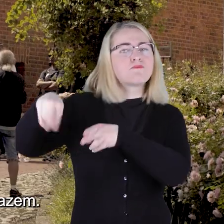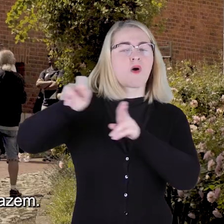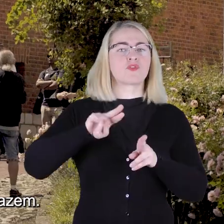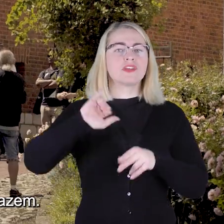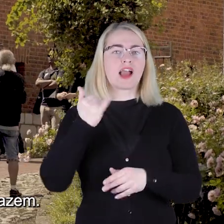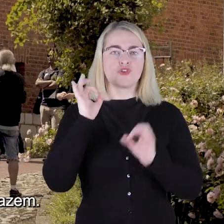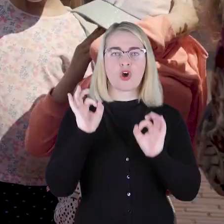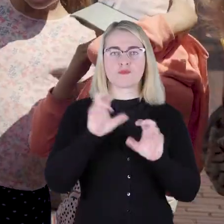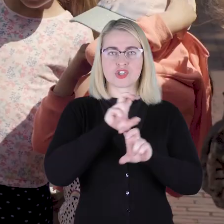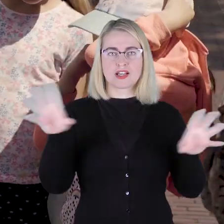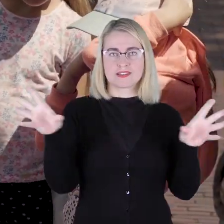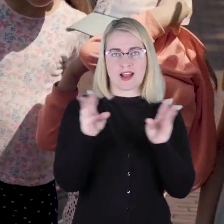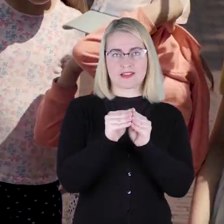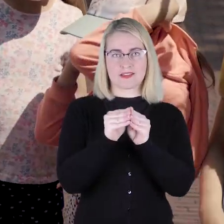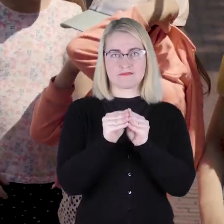jest spędzać czas razem.